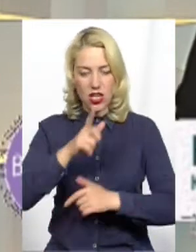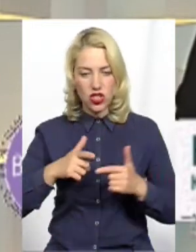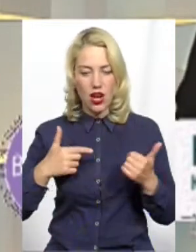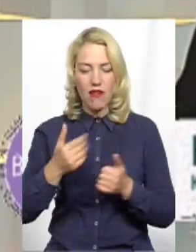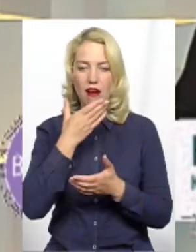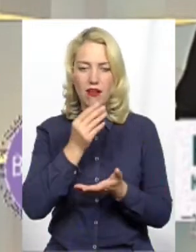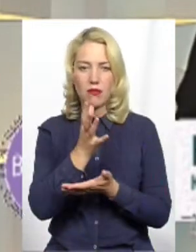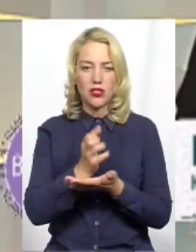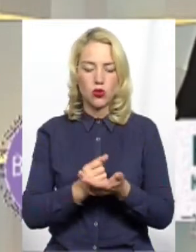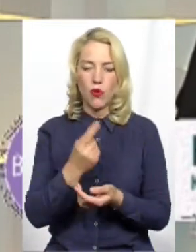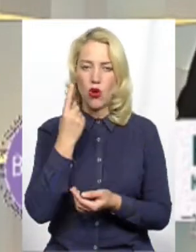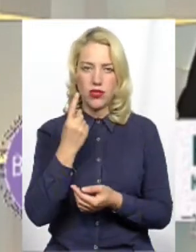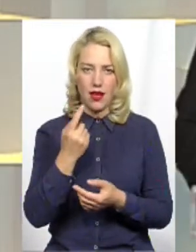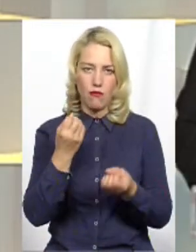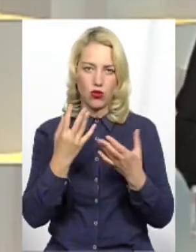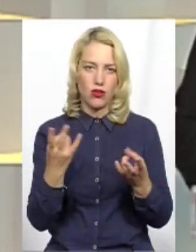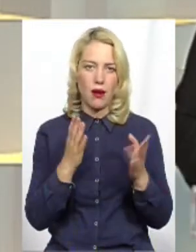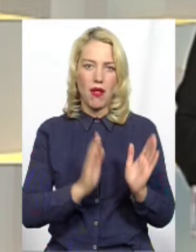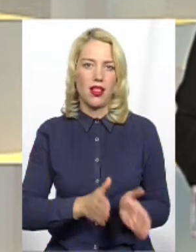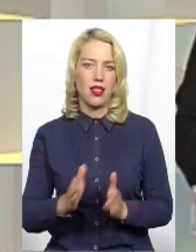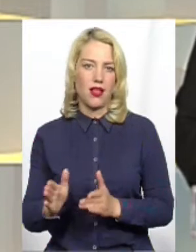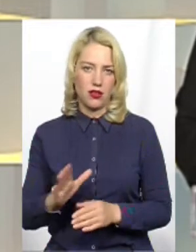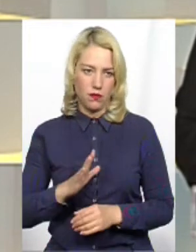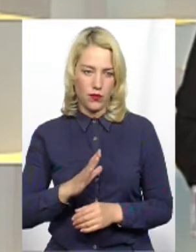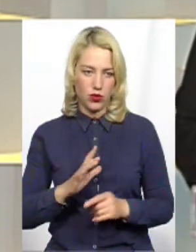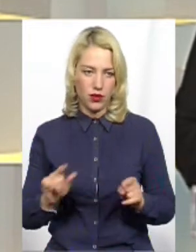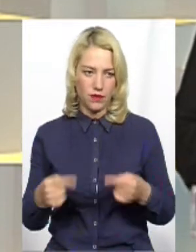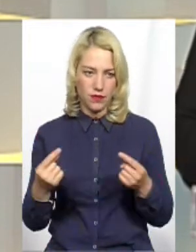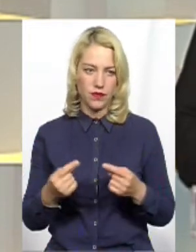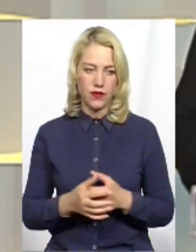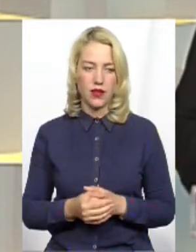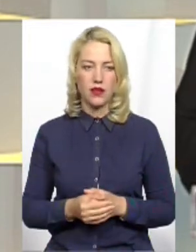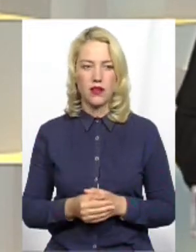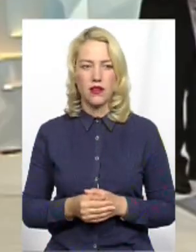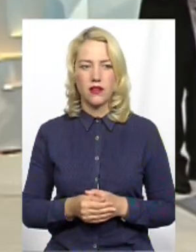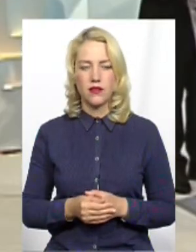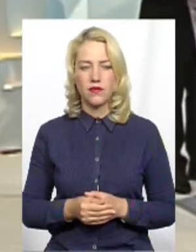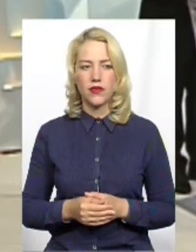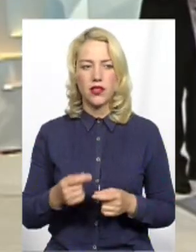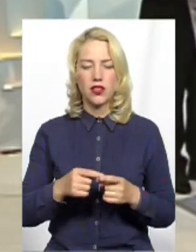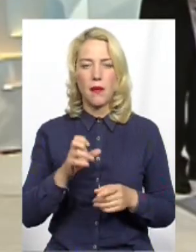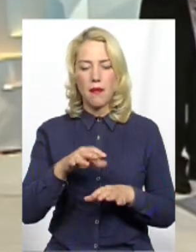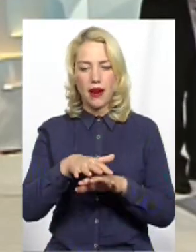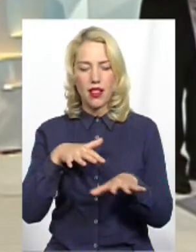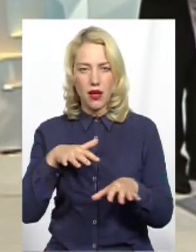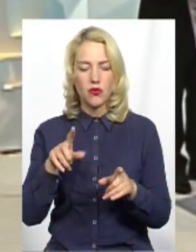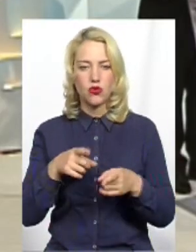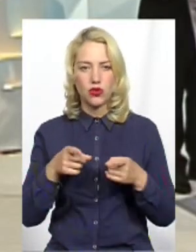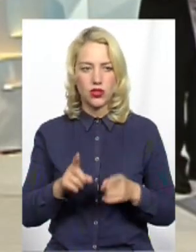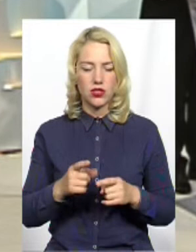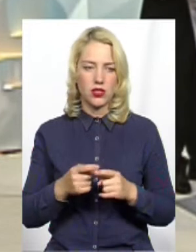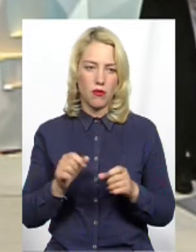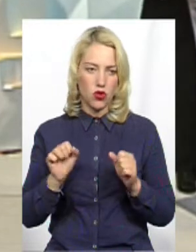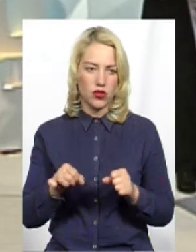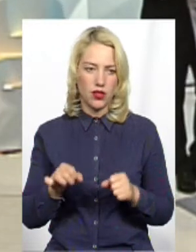Одне, нам треба навести лаз. В даному випадку сподіваємося на президента і на його команду, яка сформується на парламент, що дійсно буде це